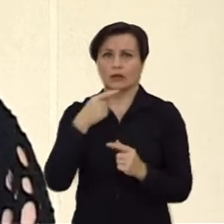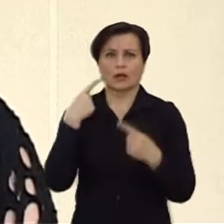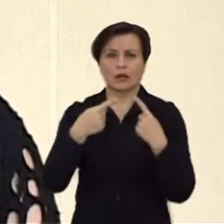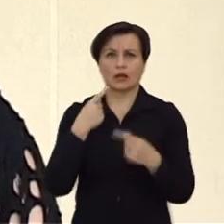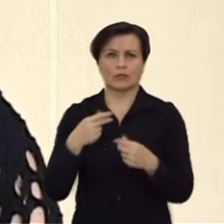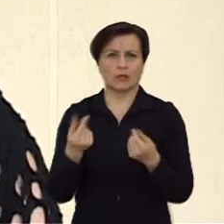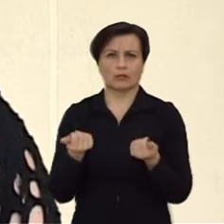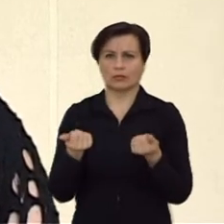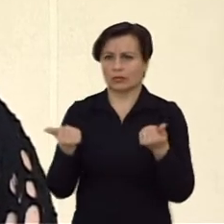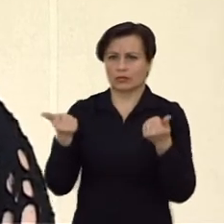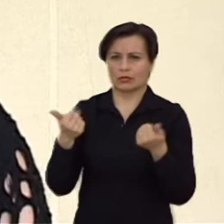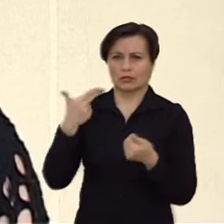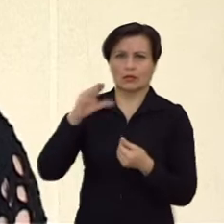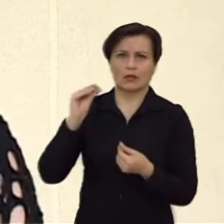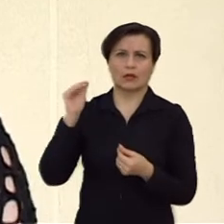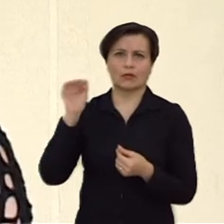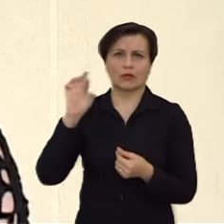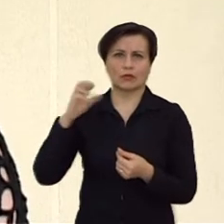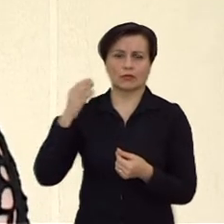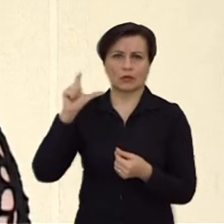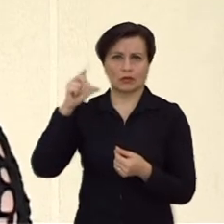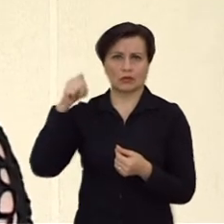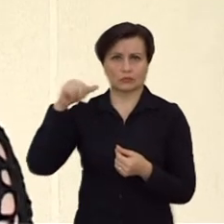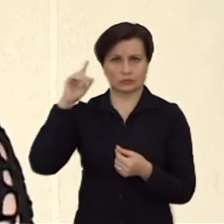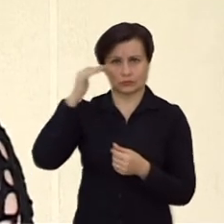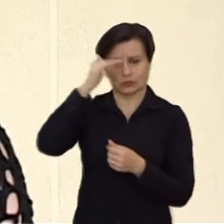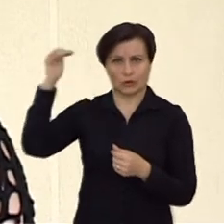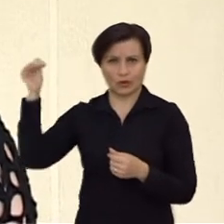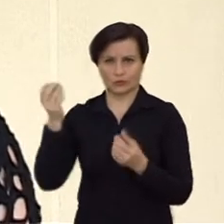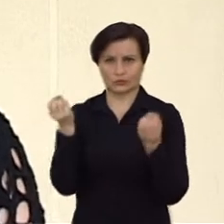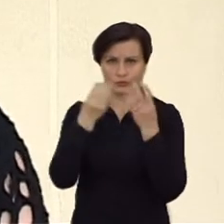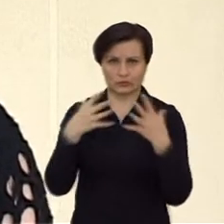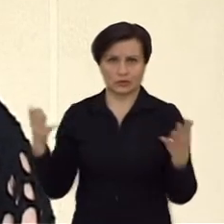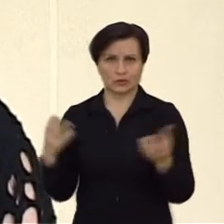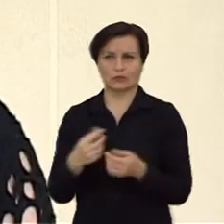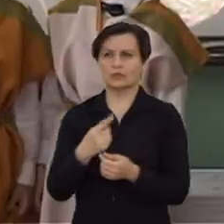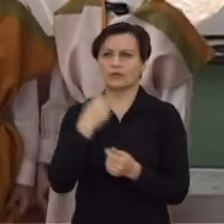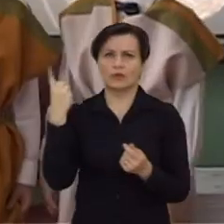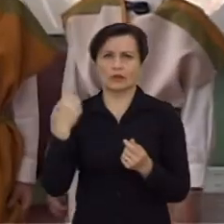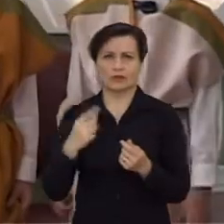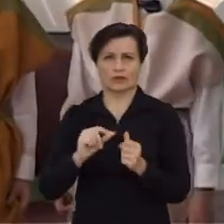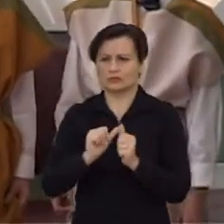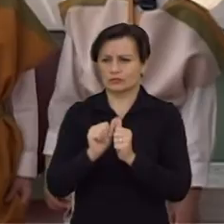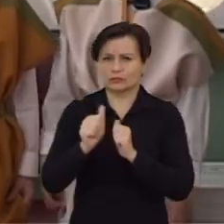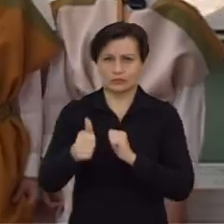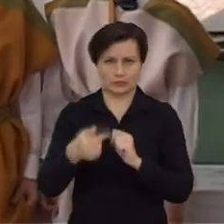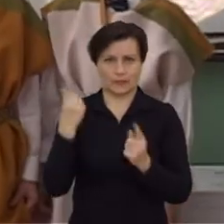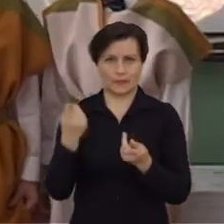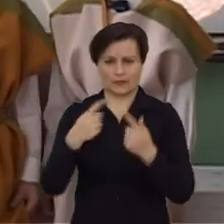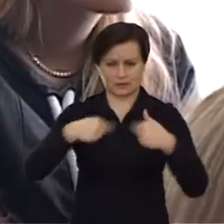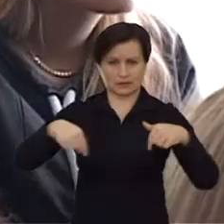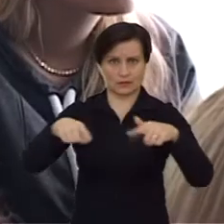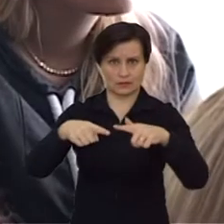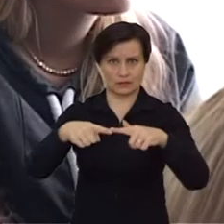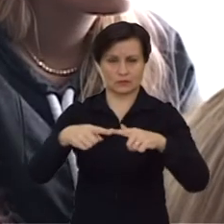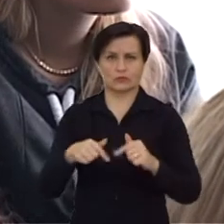neformalųjų saugustų išvietimą, vėlgi, neformalusis saugustų išvietimas irgi pas mus yra viena iš prioritetinių tokių sričių.